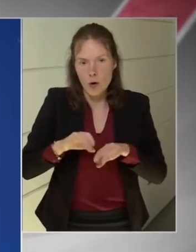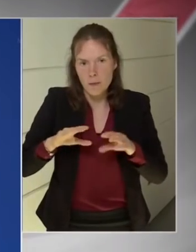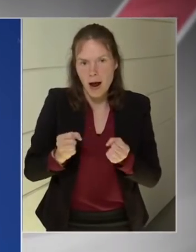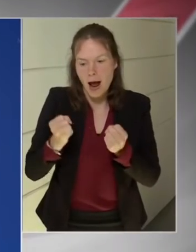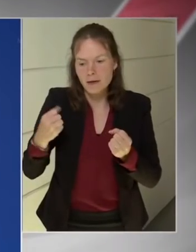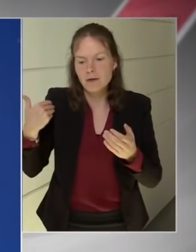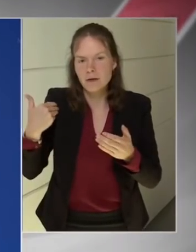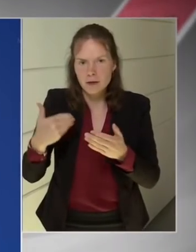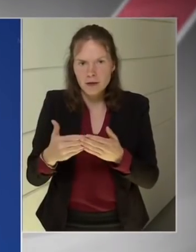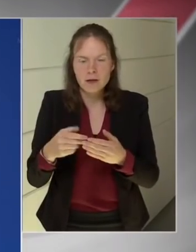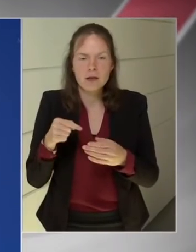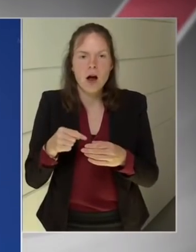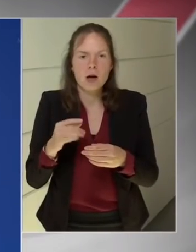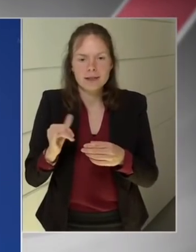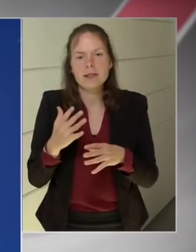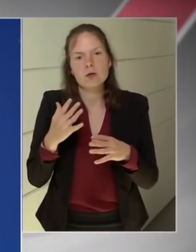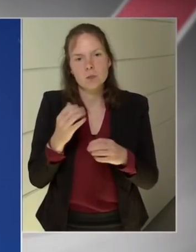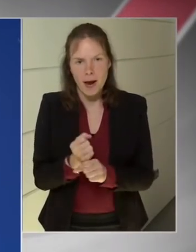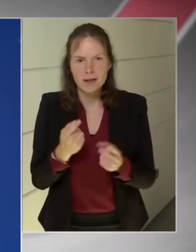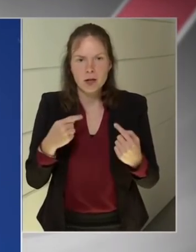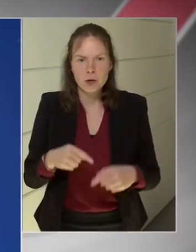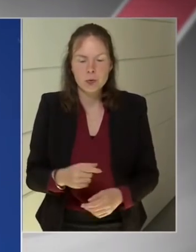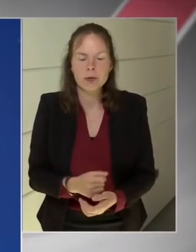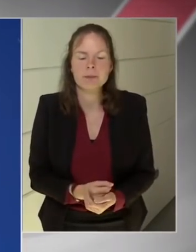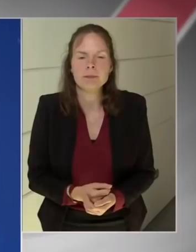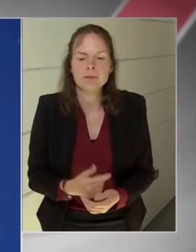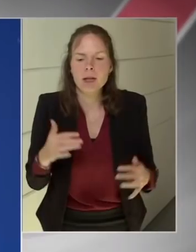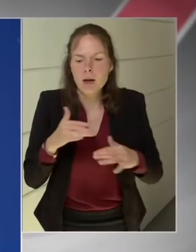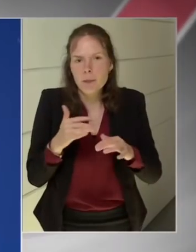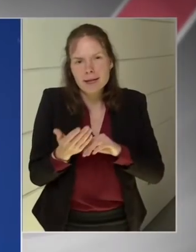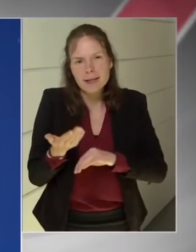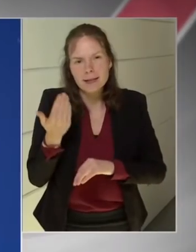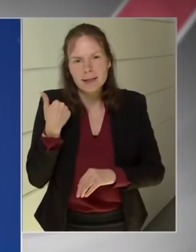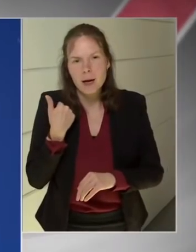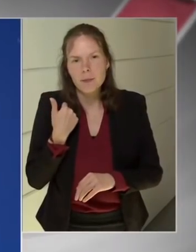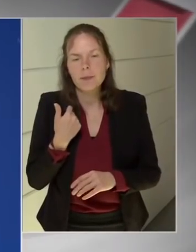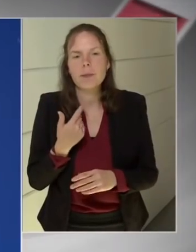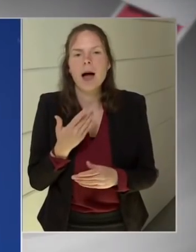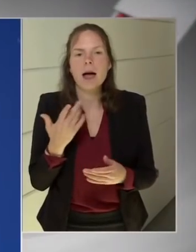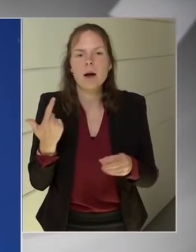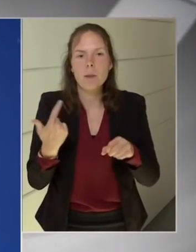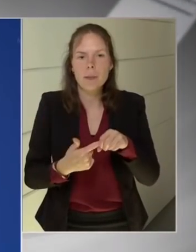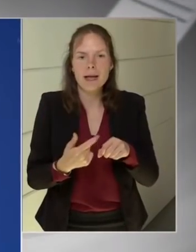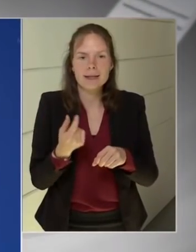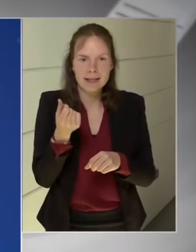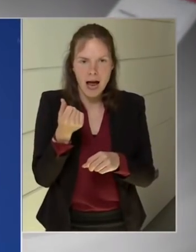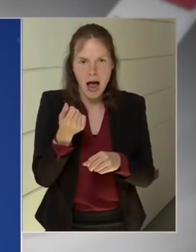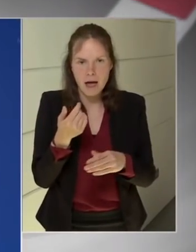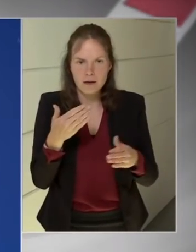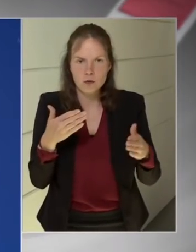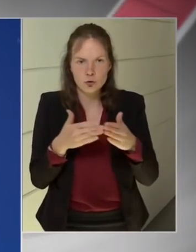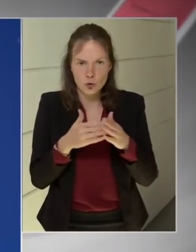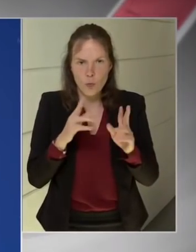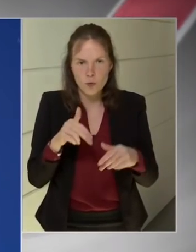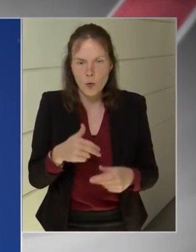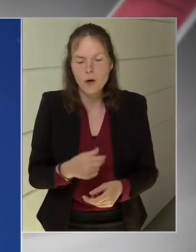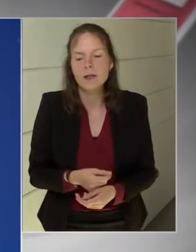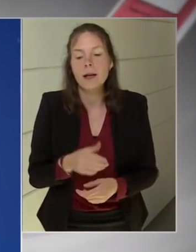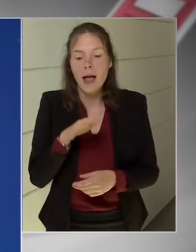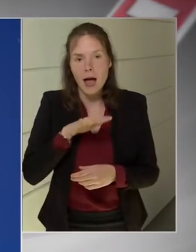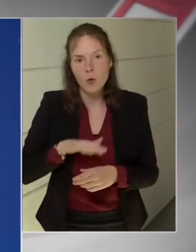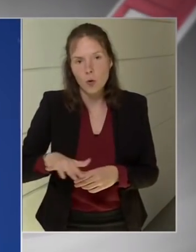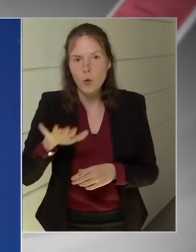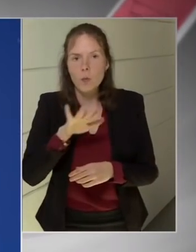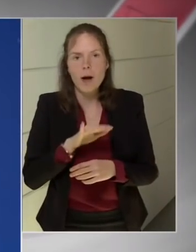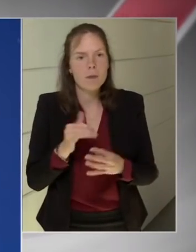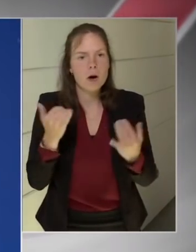társadalompolitikai célokat, amelyeket az elmúlt évtizedben a polgári kormány időszakában az országgyűlés és a kormány megalkotott, ezeket